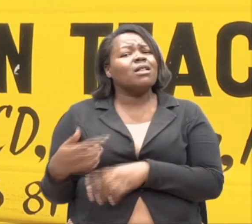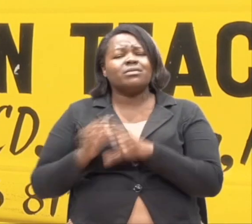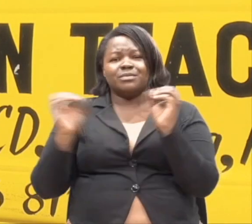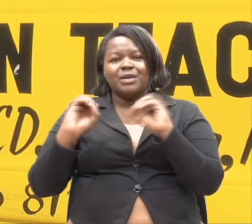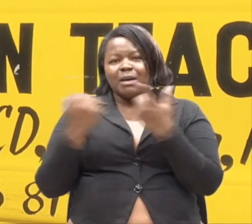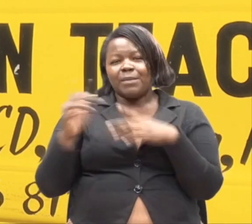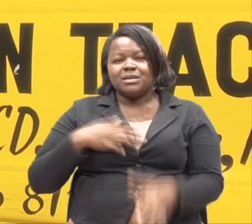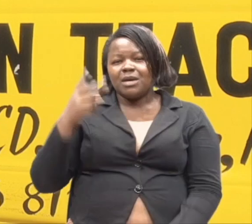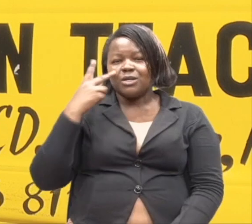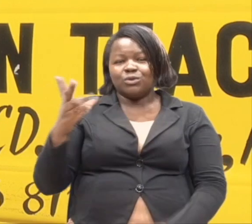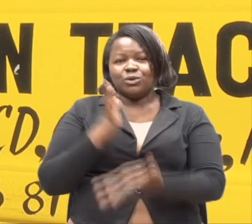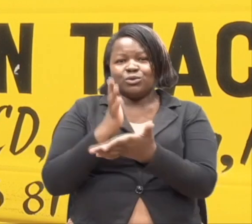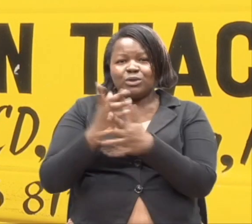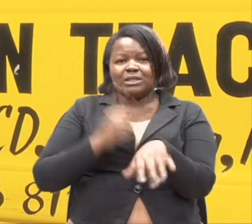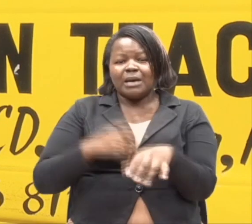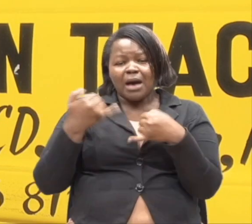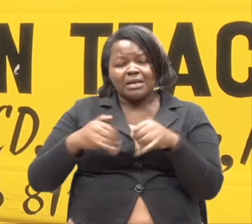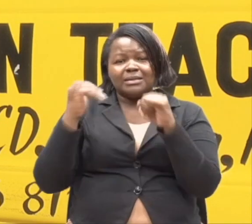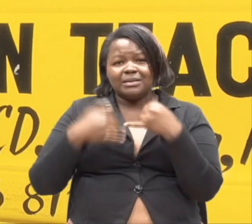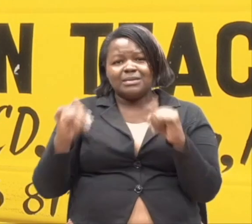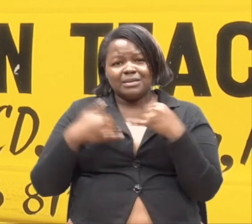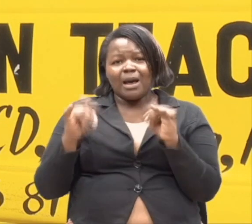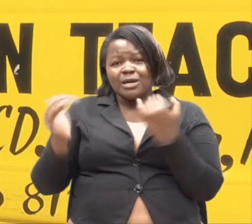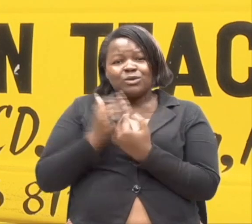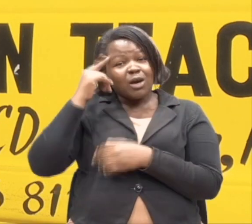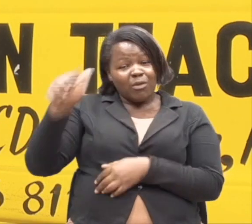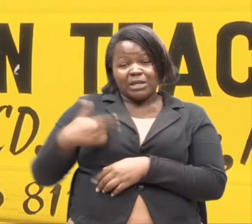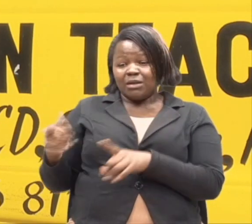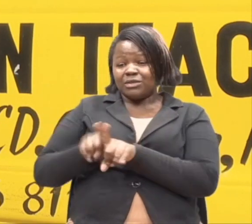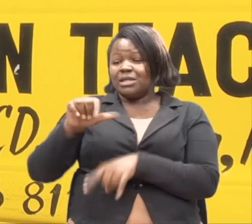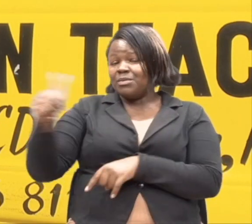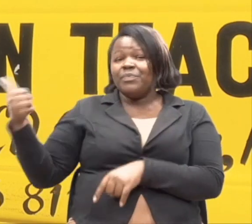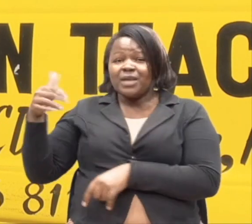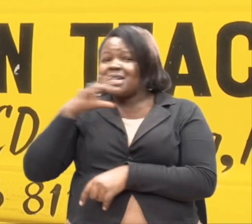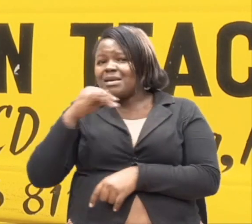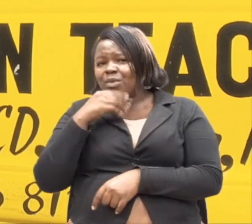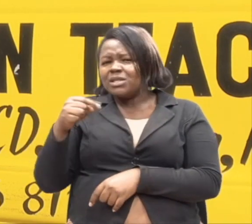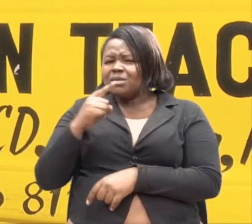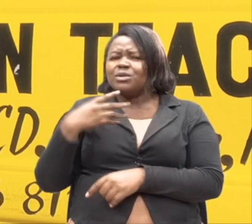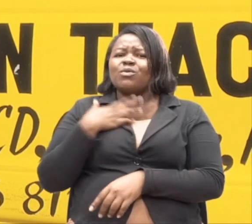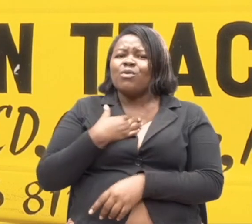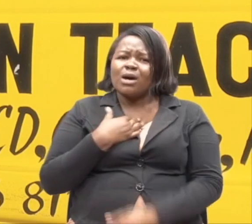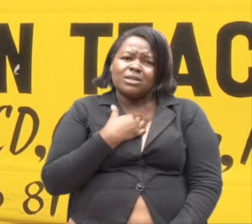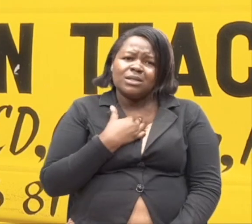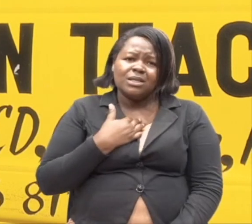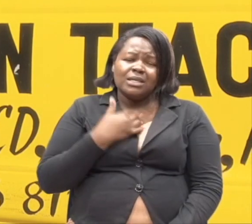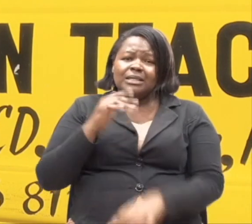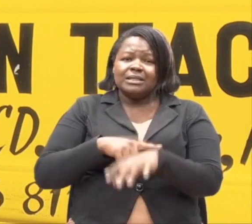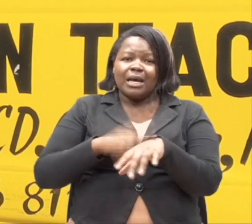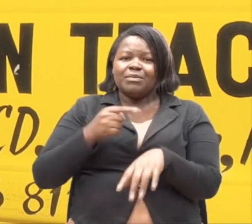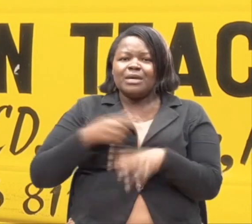Na hapo nilikuwa naona ya kwamba. Ninaapo jaribu kujitetea kama wale vijana wengine. Nilikuwa naona hawataki kunisikiza.